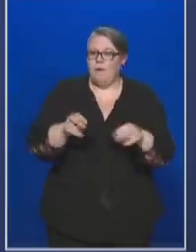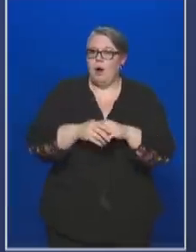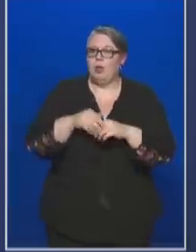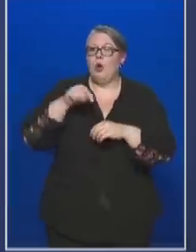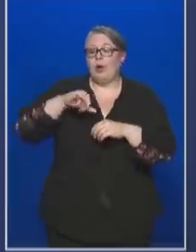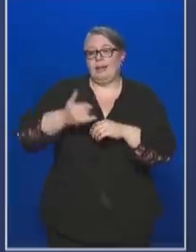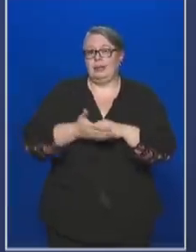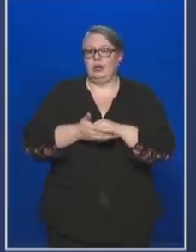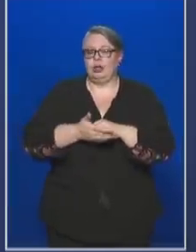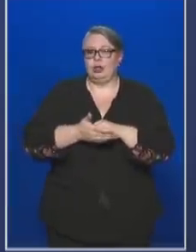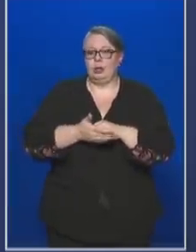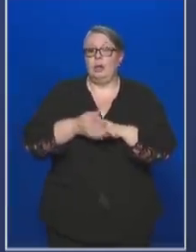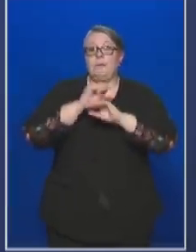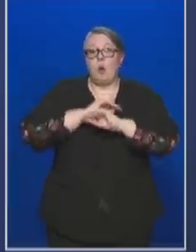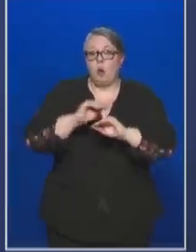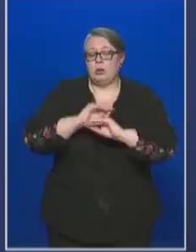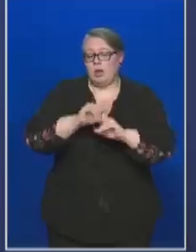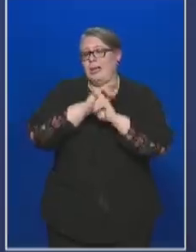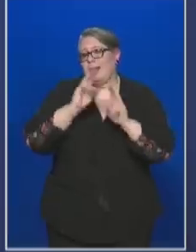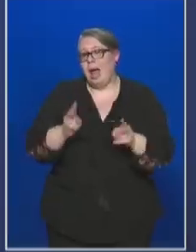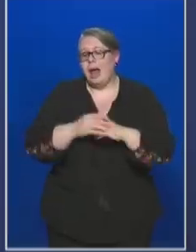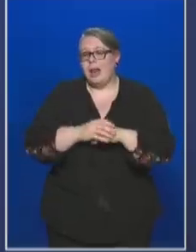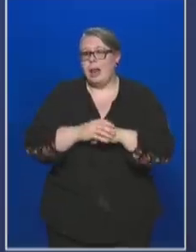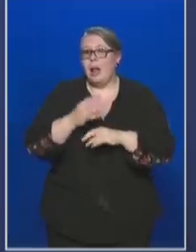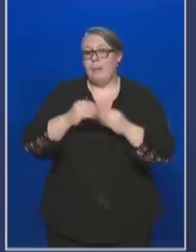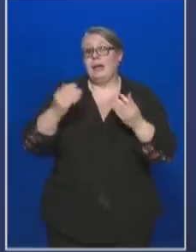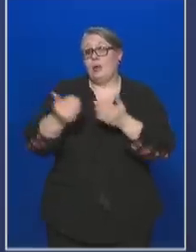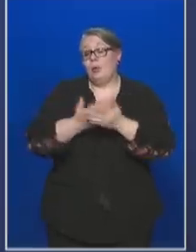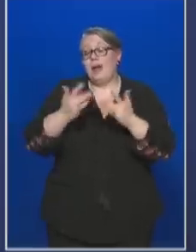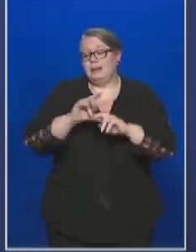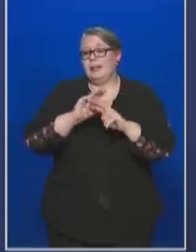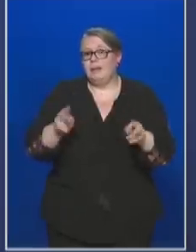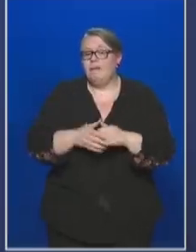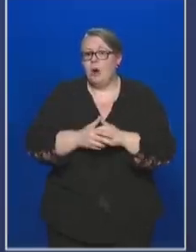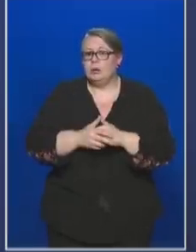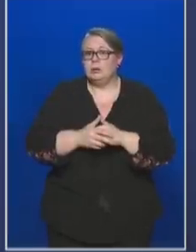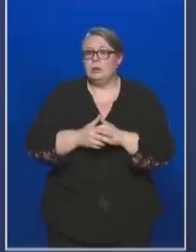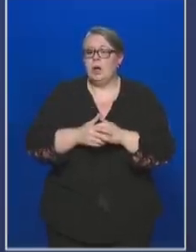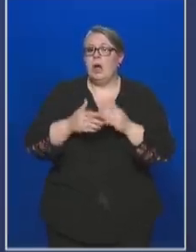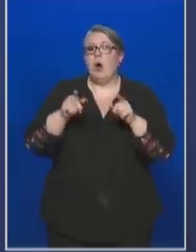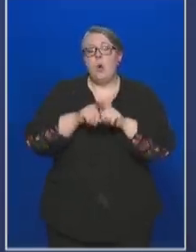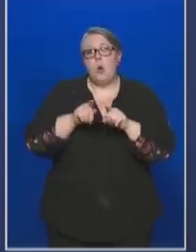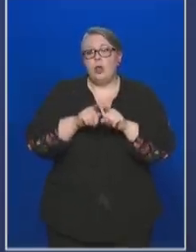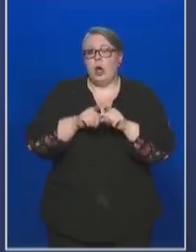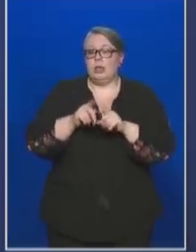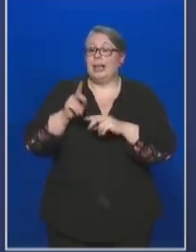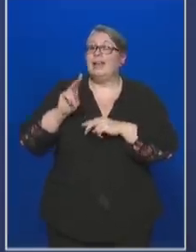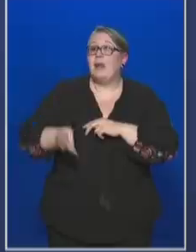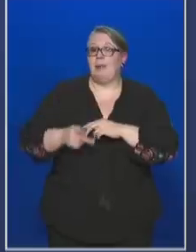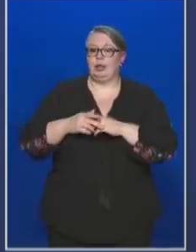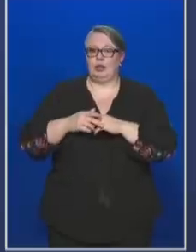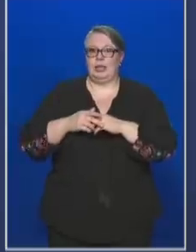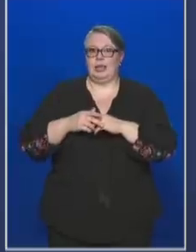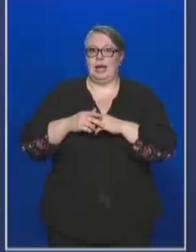őket is képeznünk kell, hiszen ez egy új helyzet, ez egy olyan képességet,